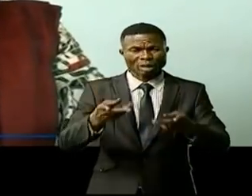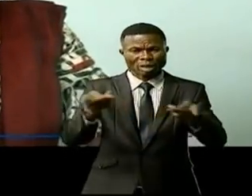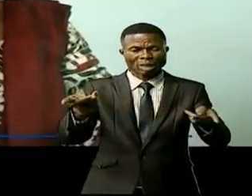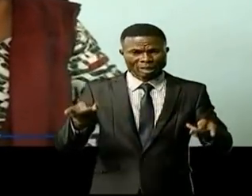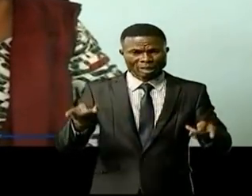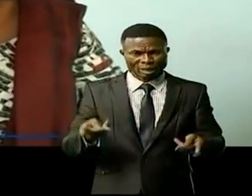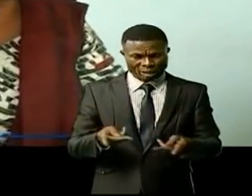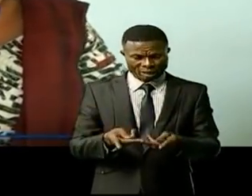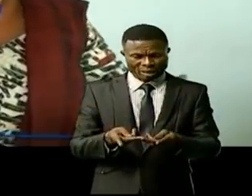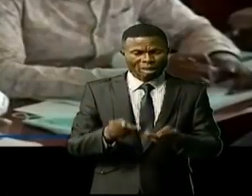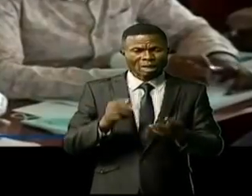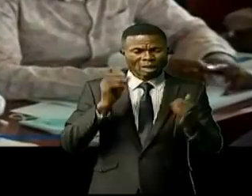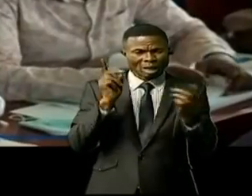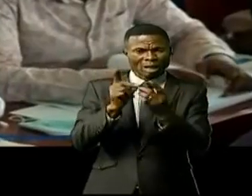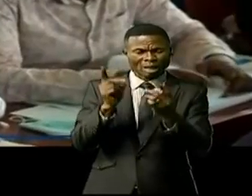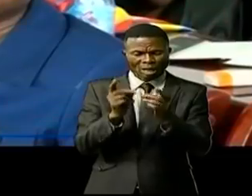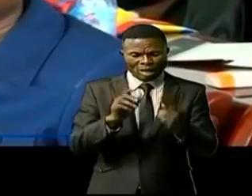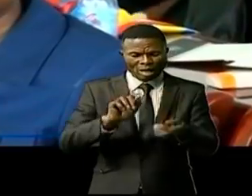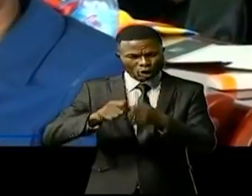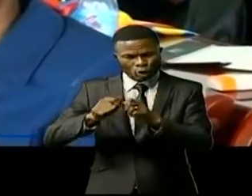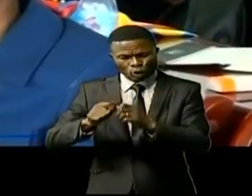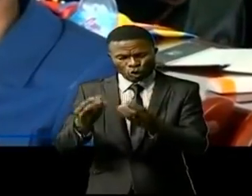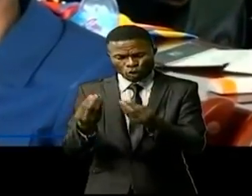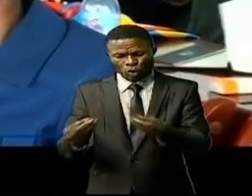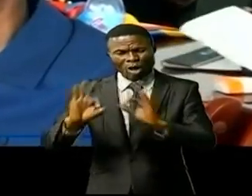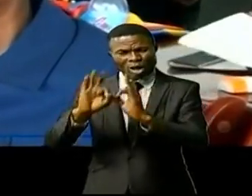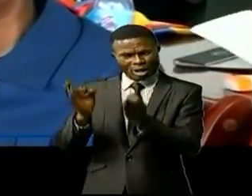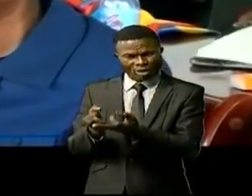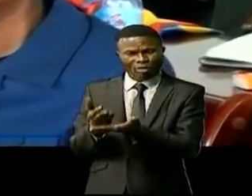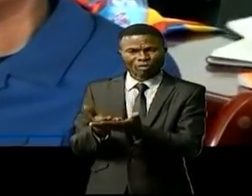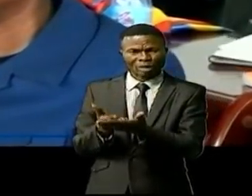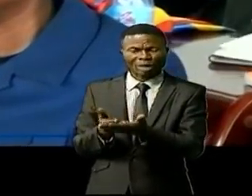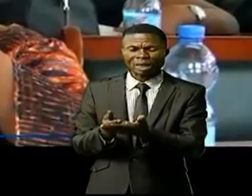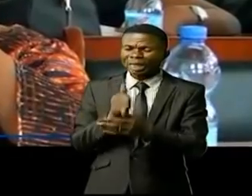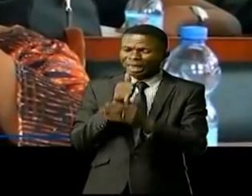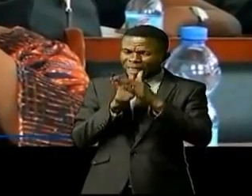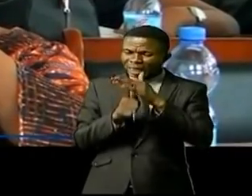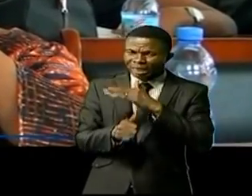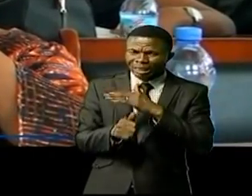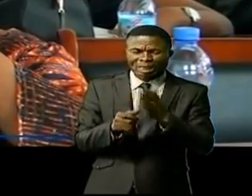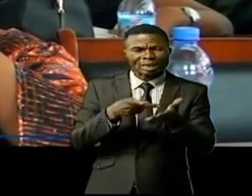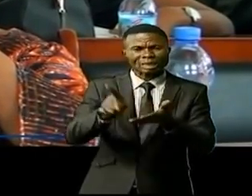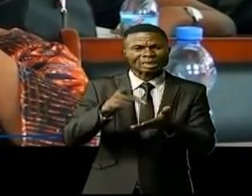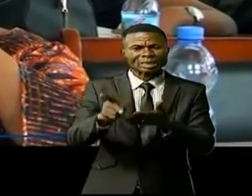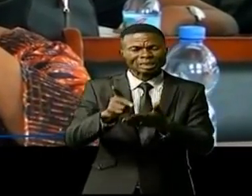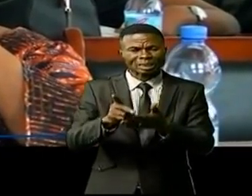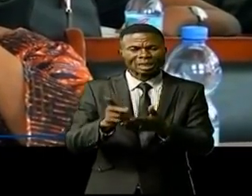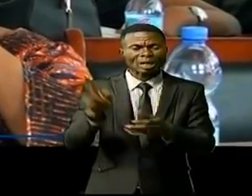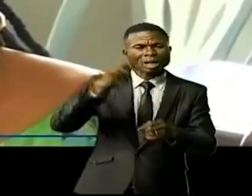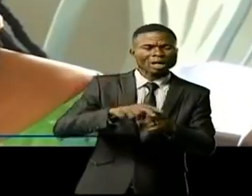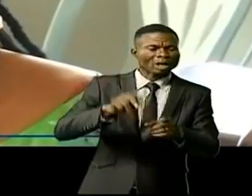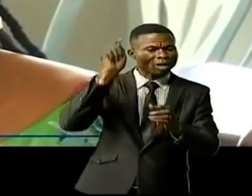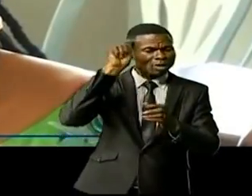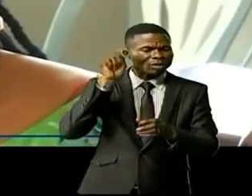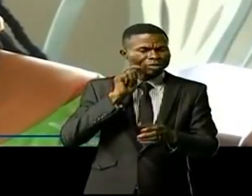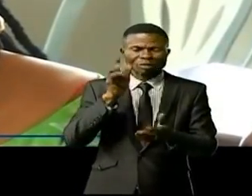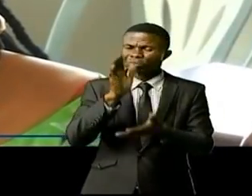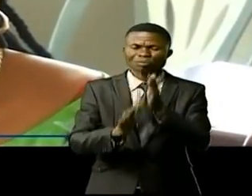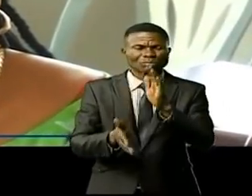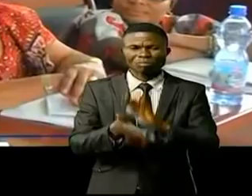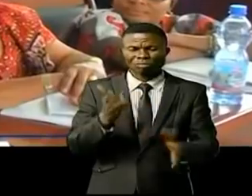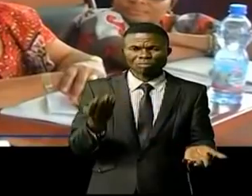à recourir aux arrangements à l'amiable. Autre défi, la non-indemnisation des victimes de violences sexuelles